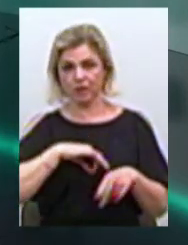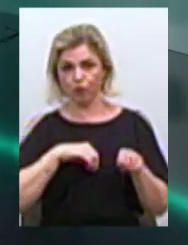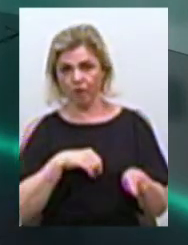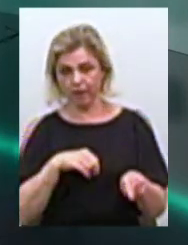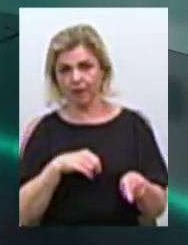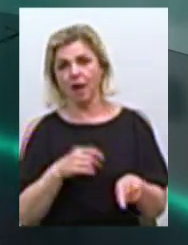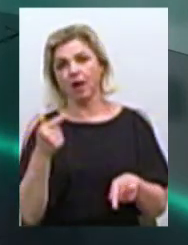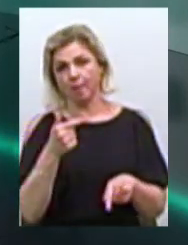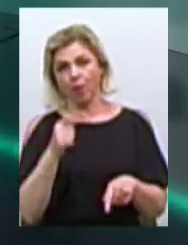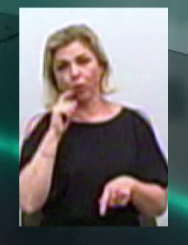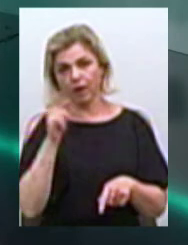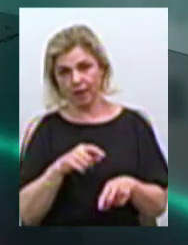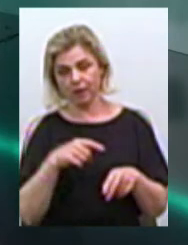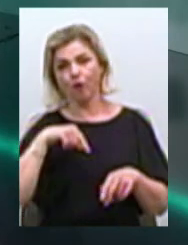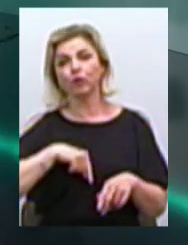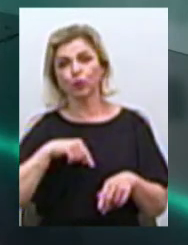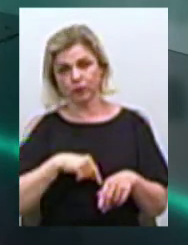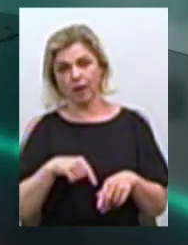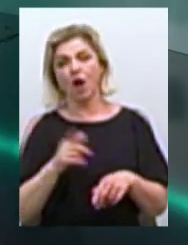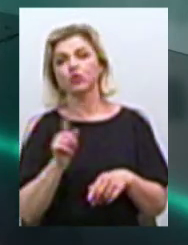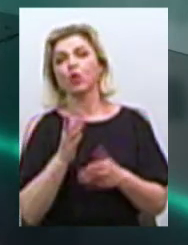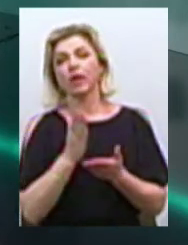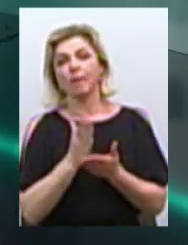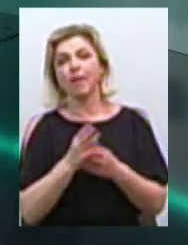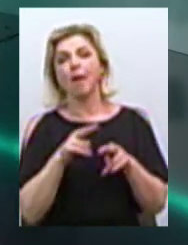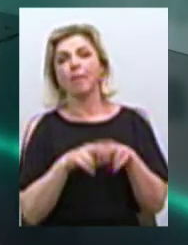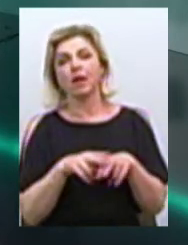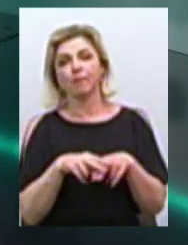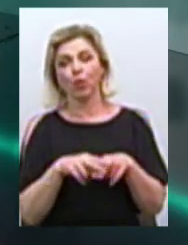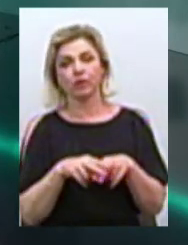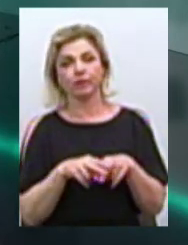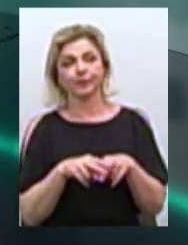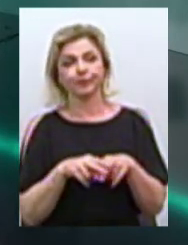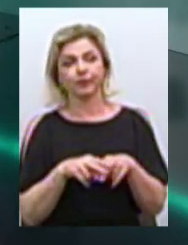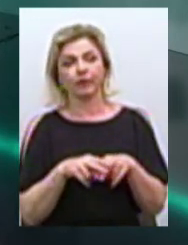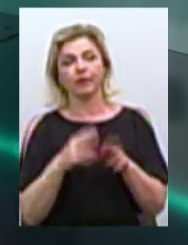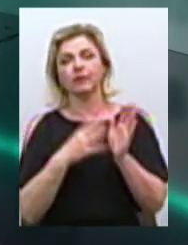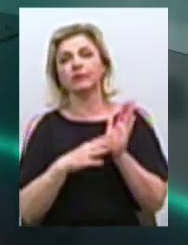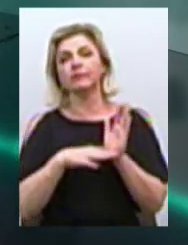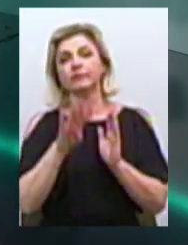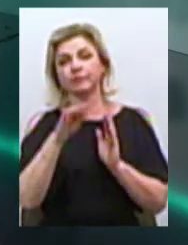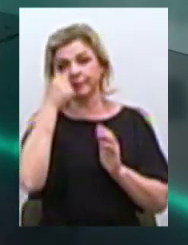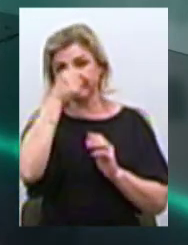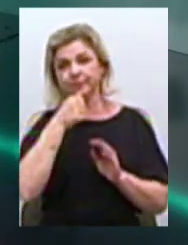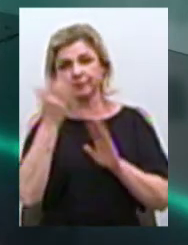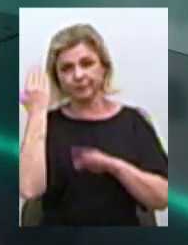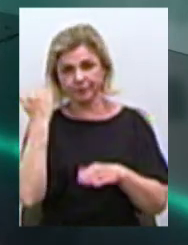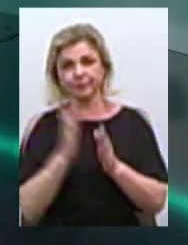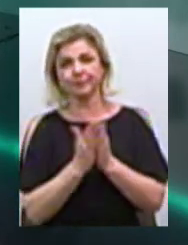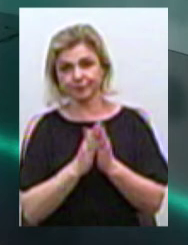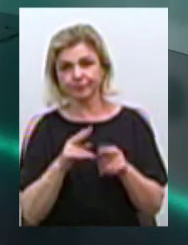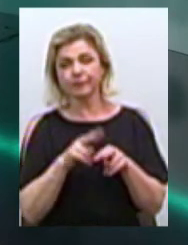громадянина України. Те, що ми маємо паспорти зразка 94-го року, так